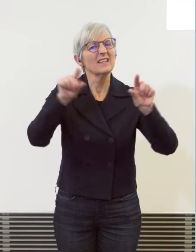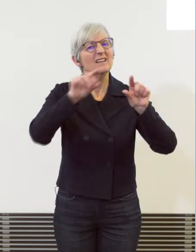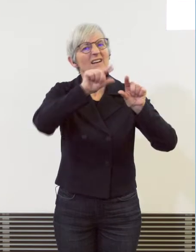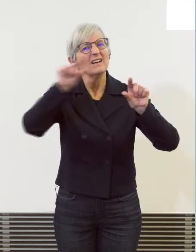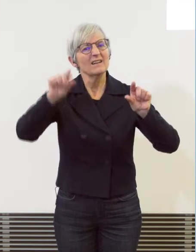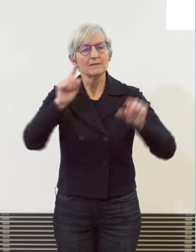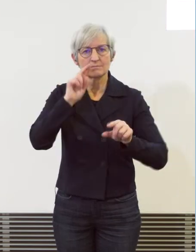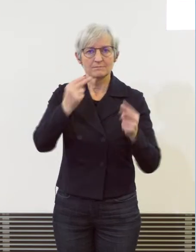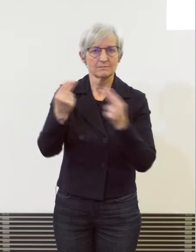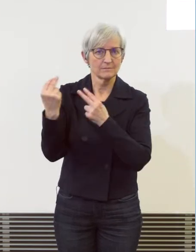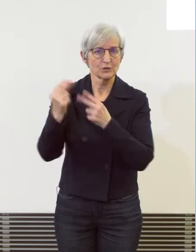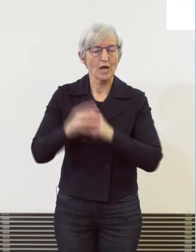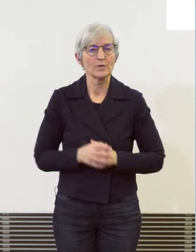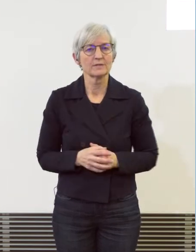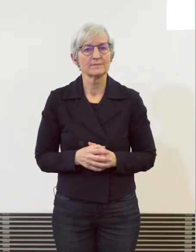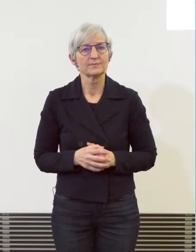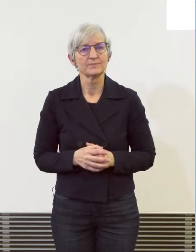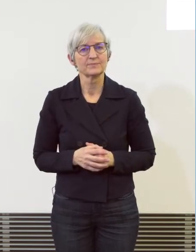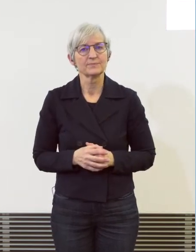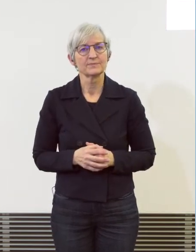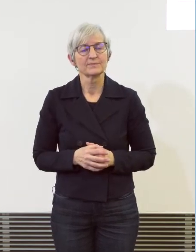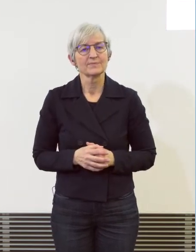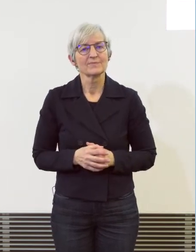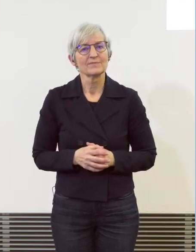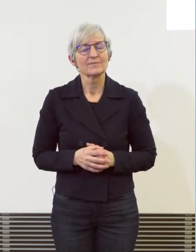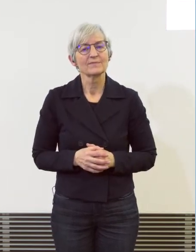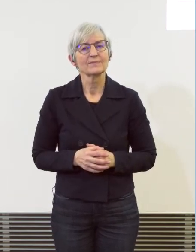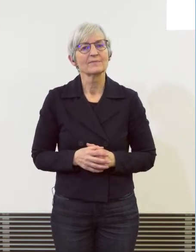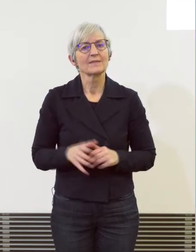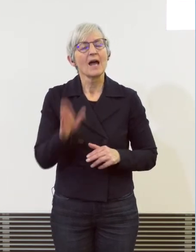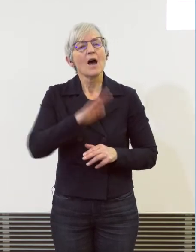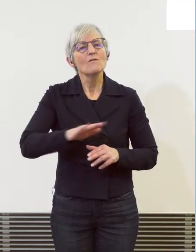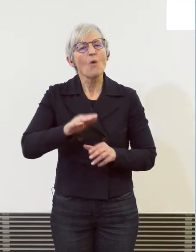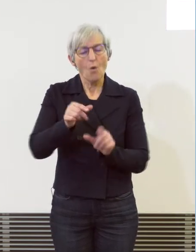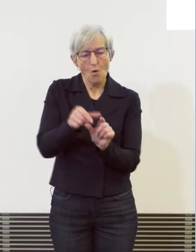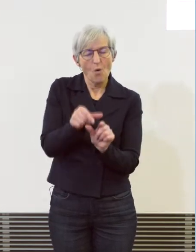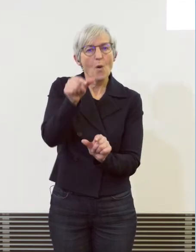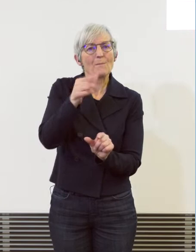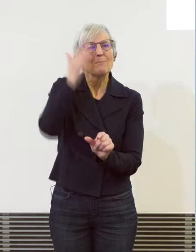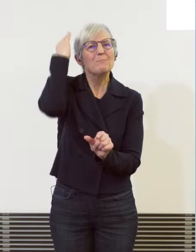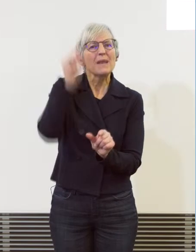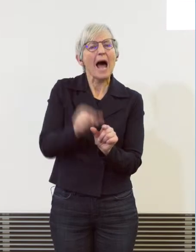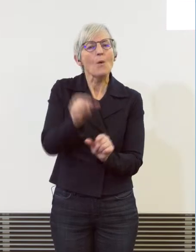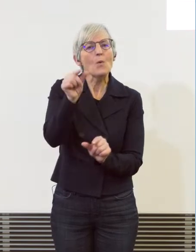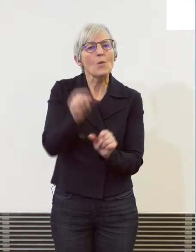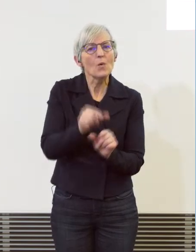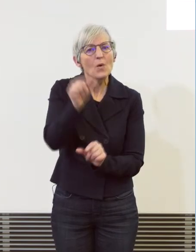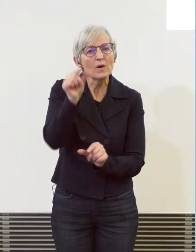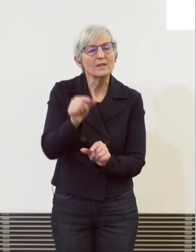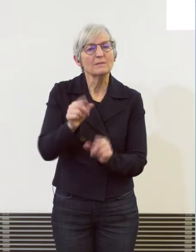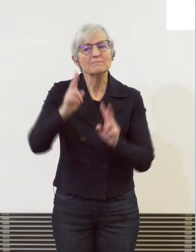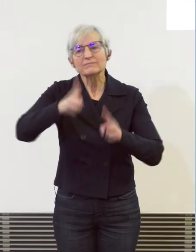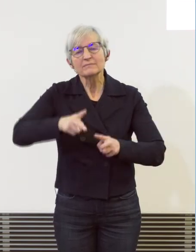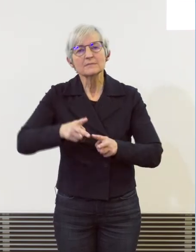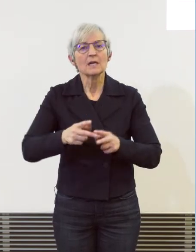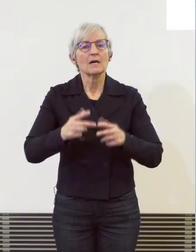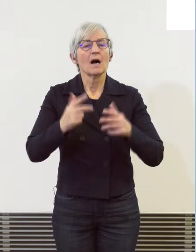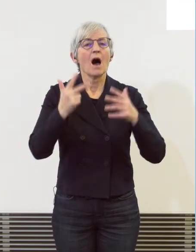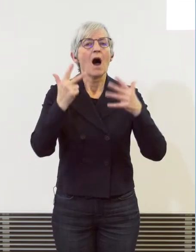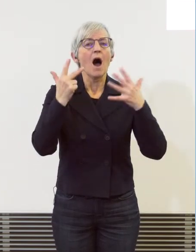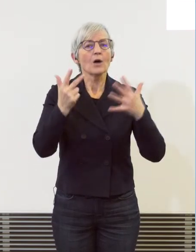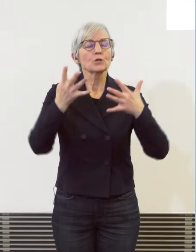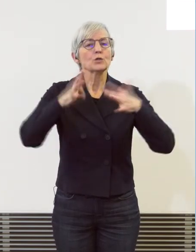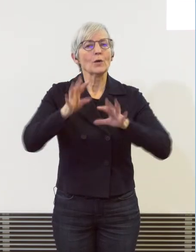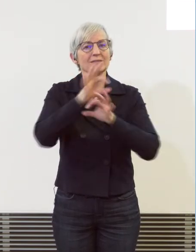Die Zahl der Tätlichkeiten in der Grafik blau dargestellt ist um 98 V gestiegen, bei den